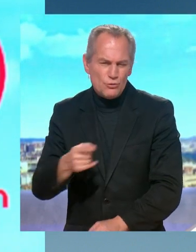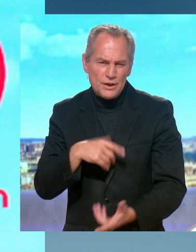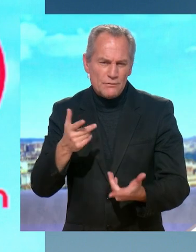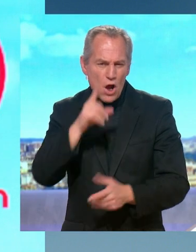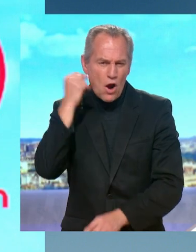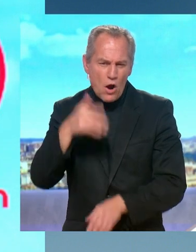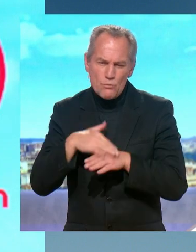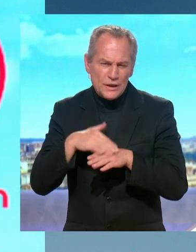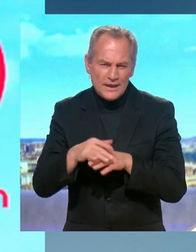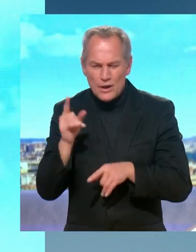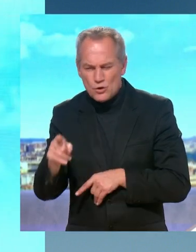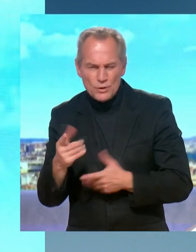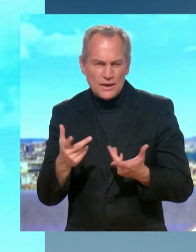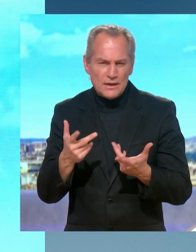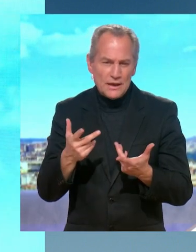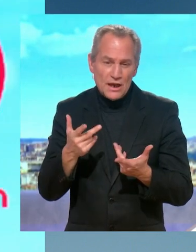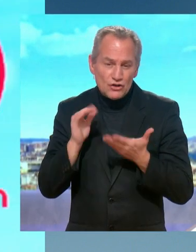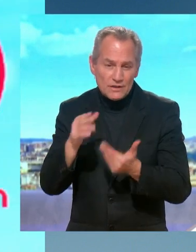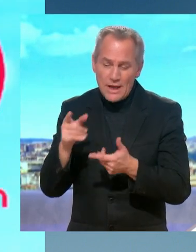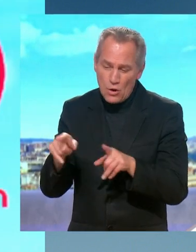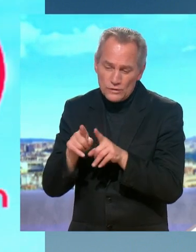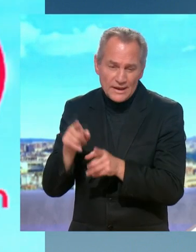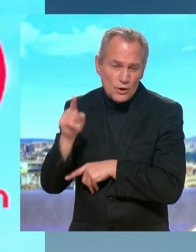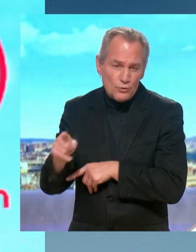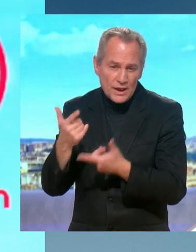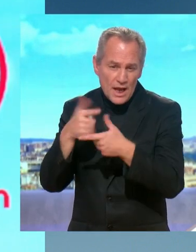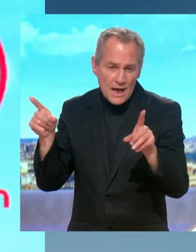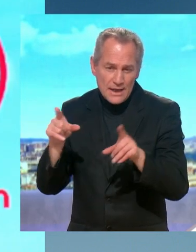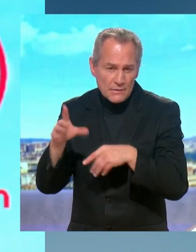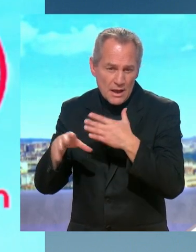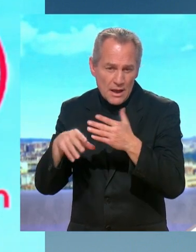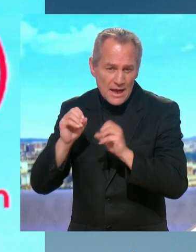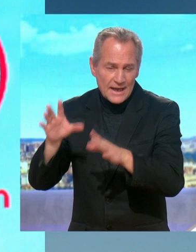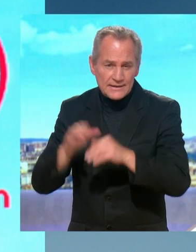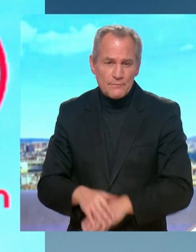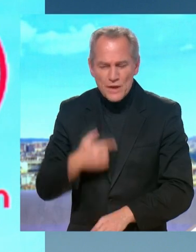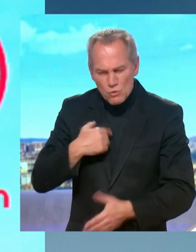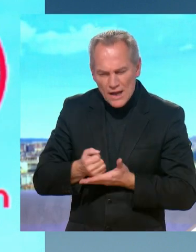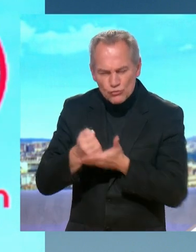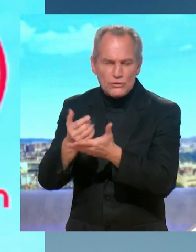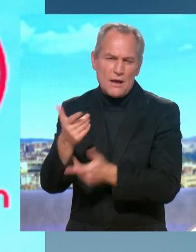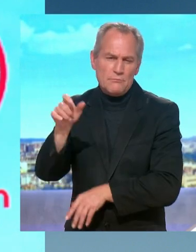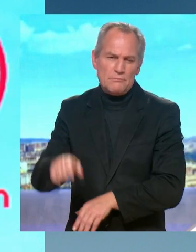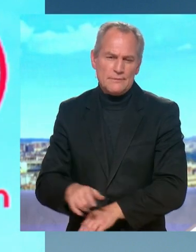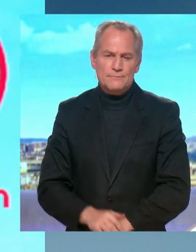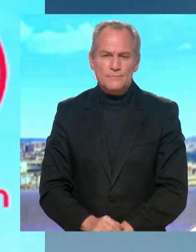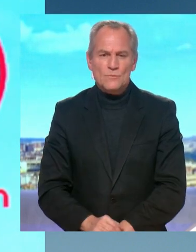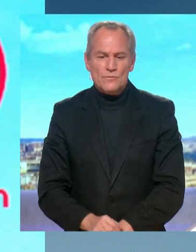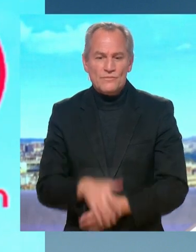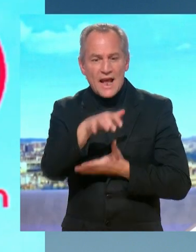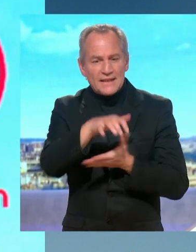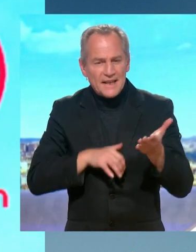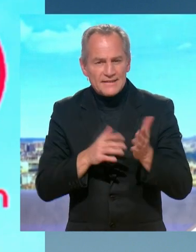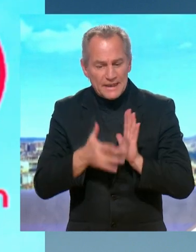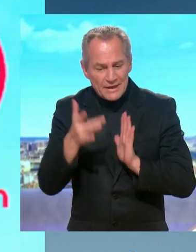sera relaxé lui aussi. – justice le dira. – Exactement, mais voilà, ça n'empêche pas ce message de soutien, bien évidemment. Le texte immigration, il est très